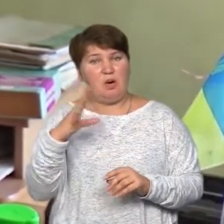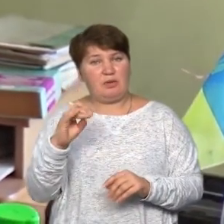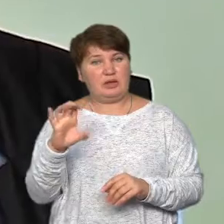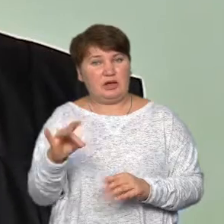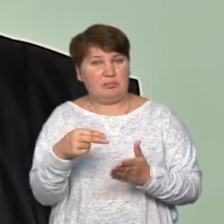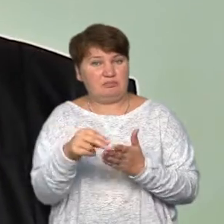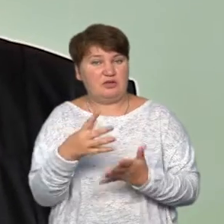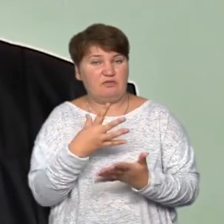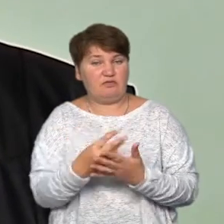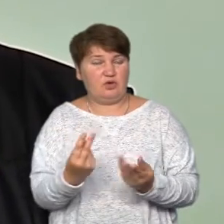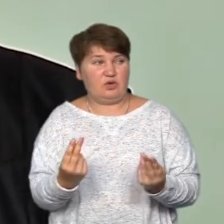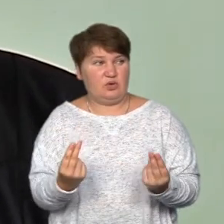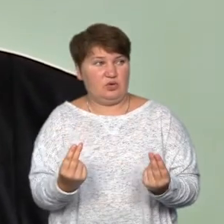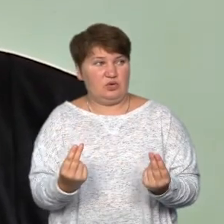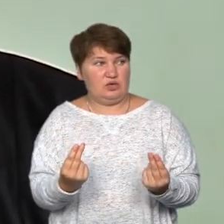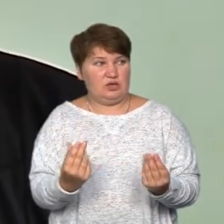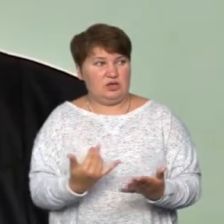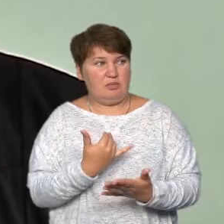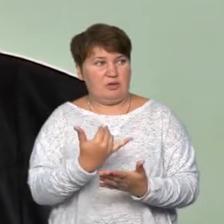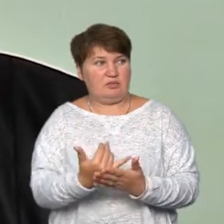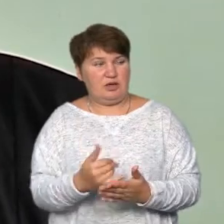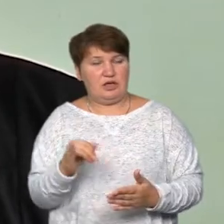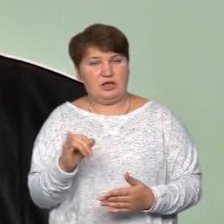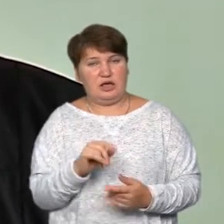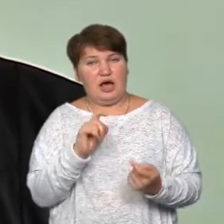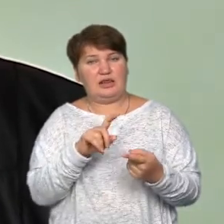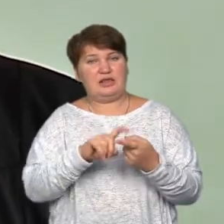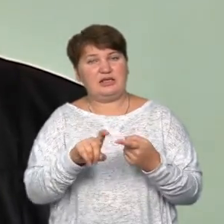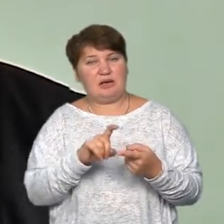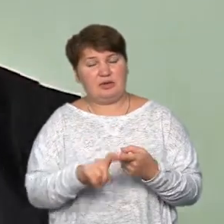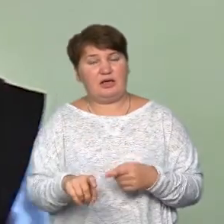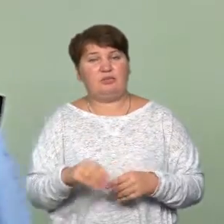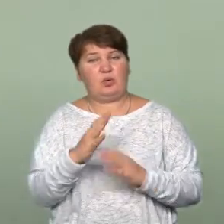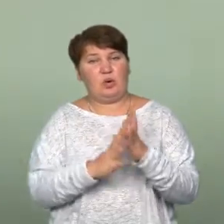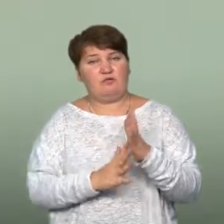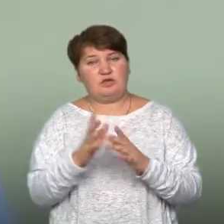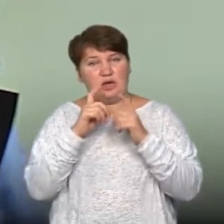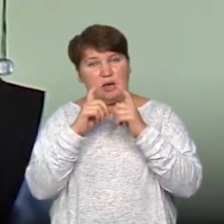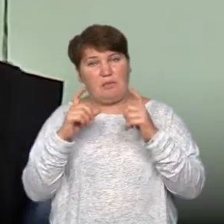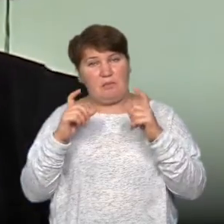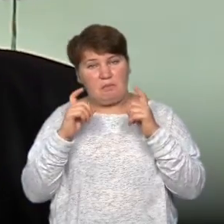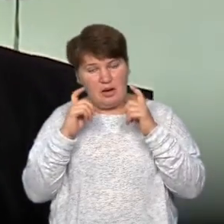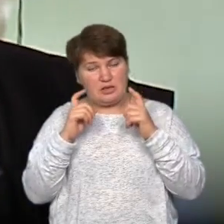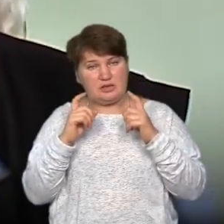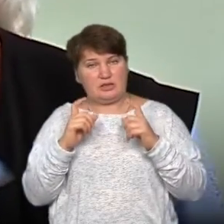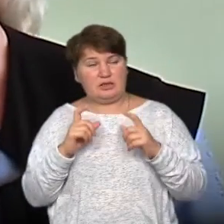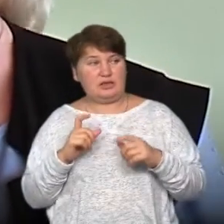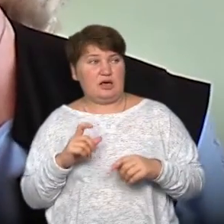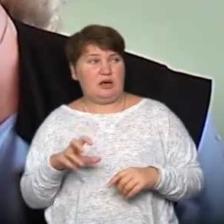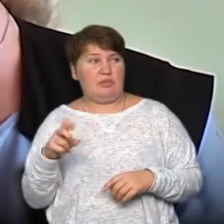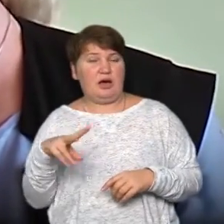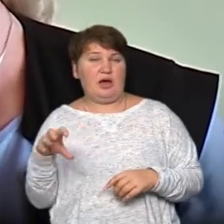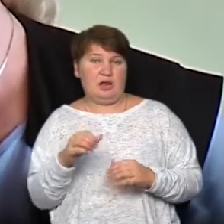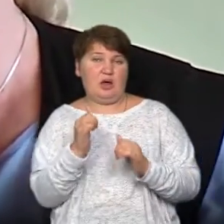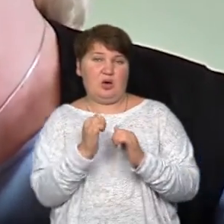кошт. Ми забезпечені і антисептиками, і рукавичками, і масками, але за рахунок, тобто кожен